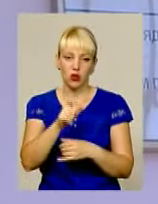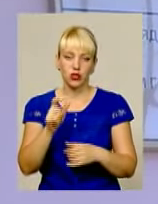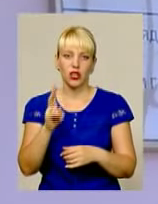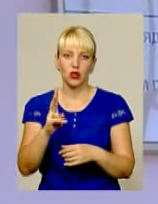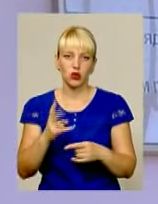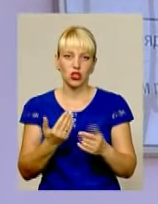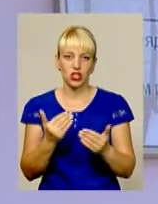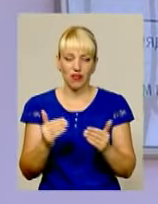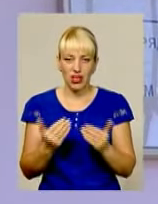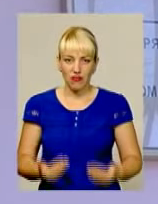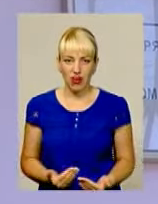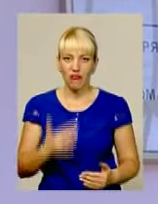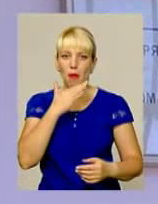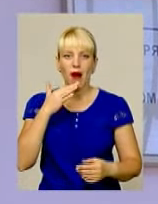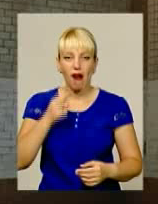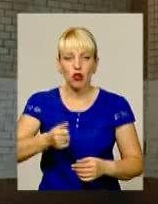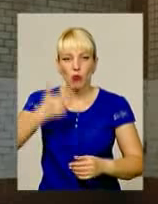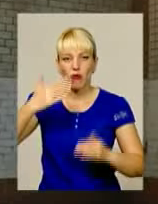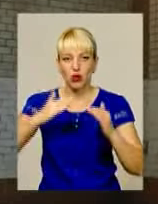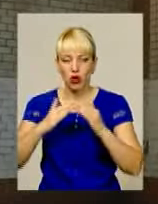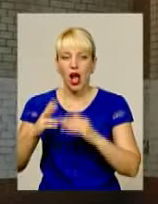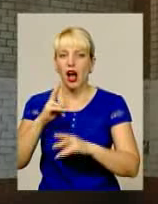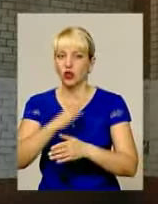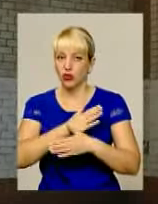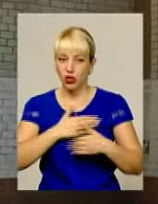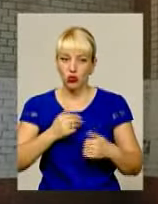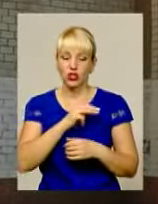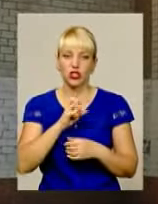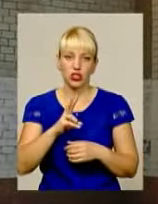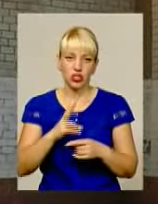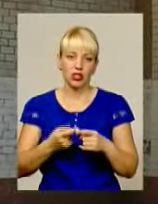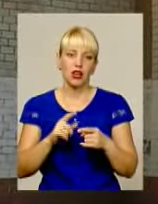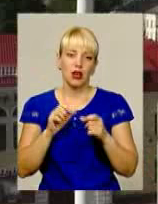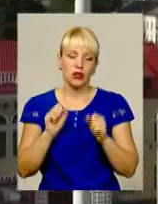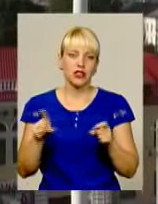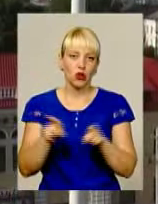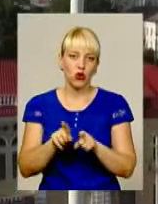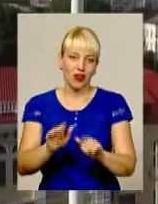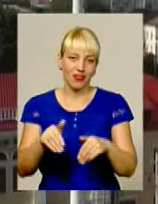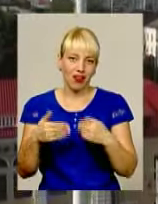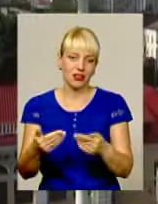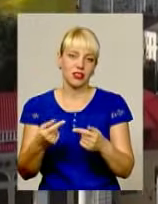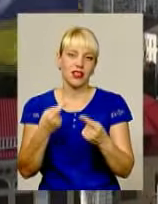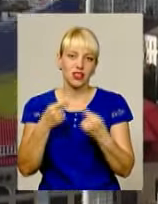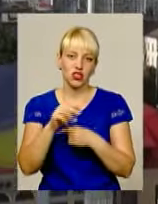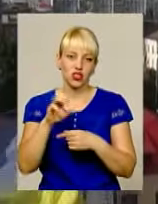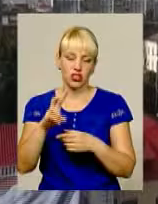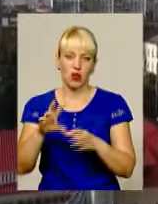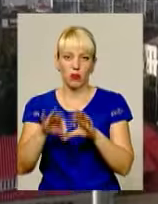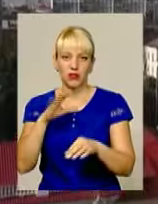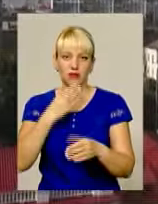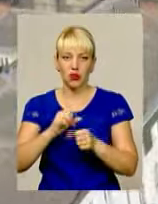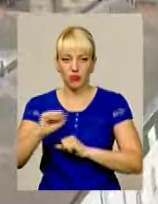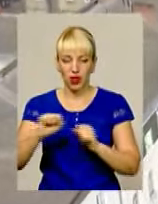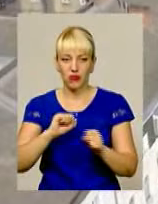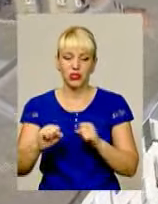Тим, хто з ЖЕКом стосунки не хоче розривати, радять все одно створювати ОСББ і обирати той самий ЖЕК своїм управителем. Так буде легше